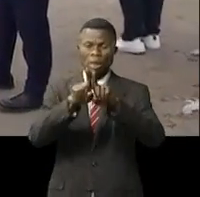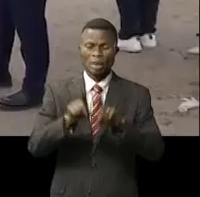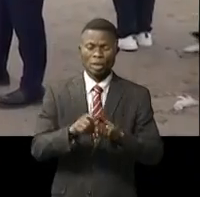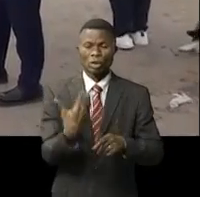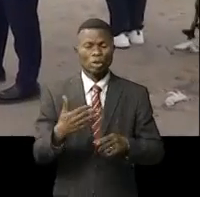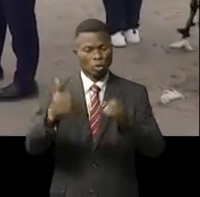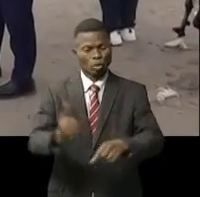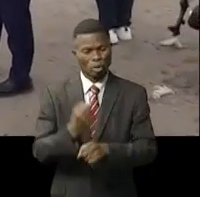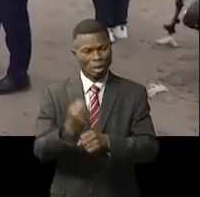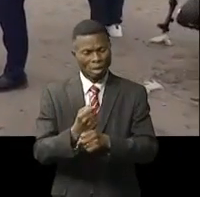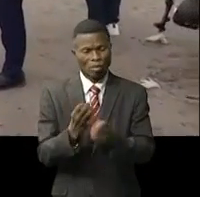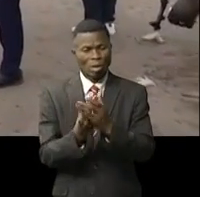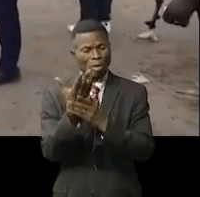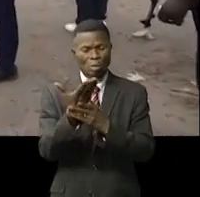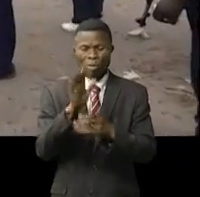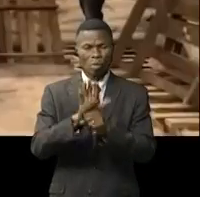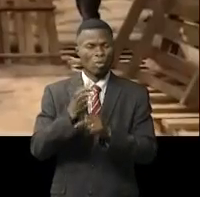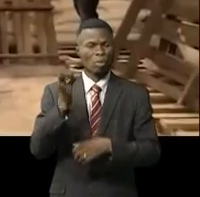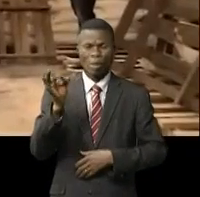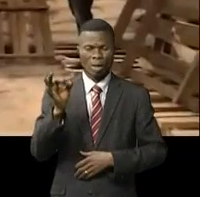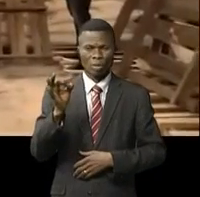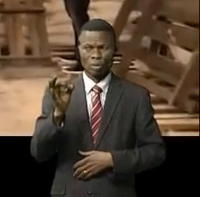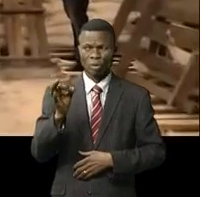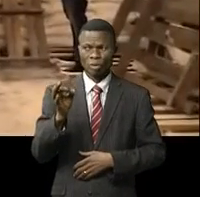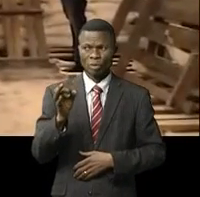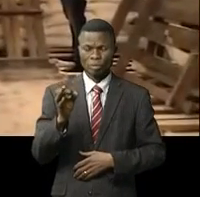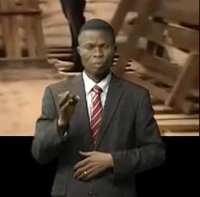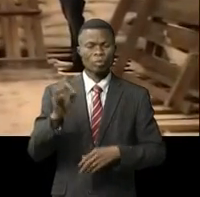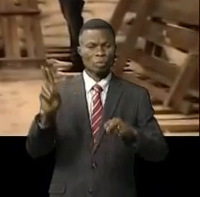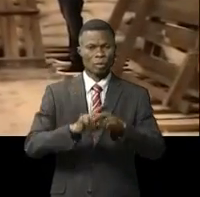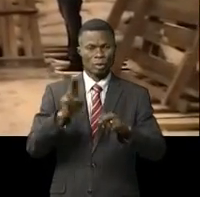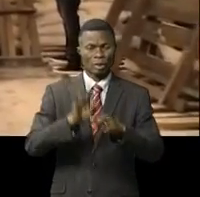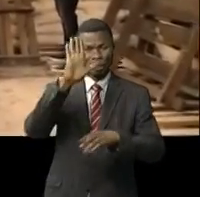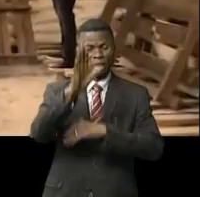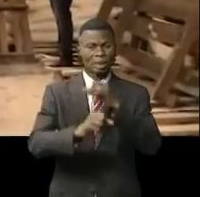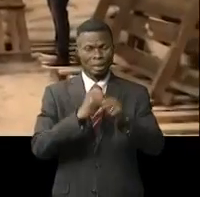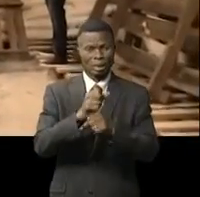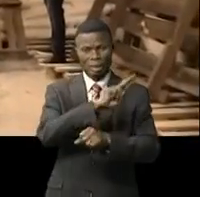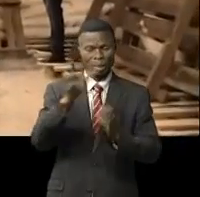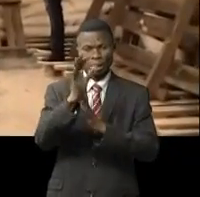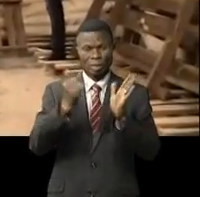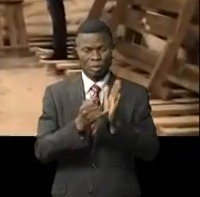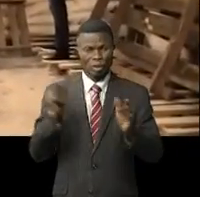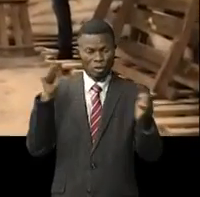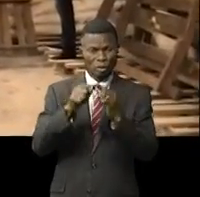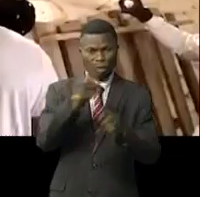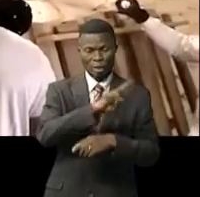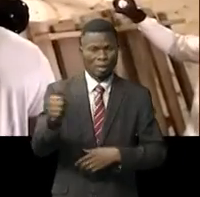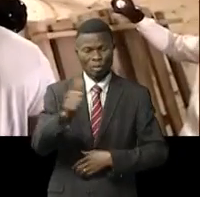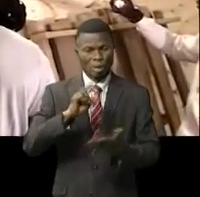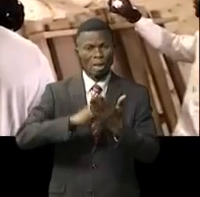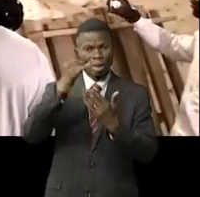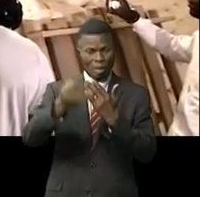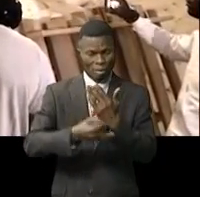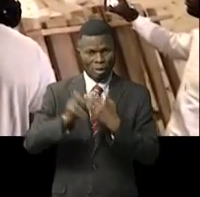production n'est pas encore en récolte. Mise en oeuvre pour 5 ans soit de 2016 à 2021 ce programme